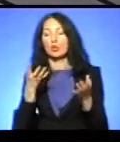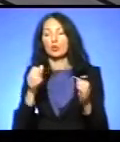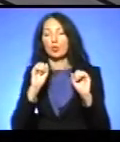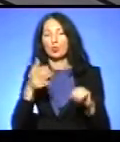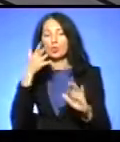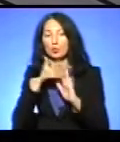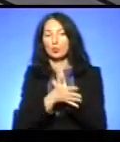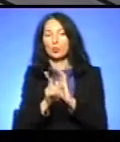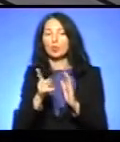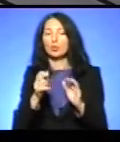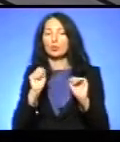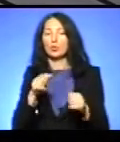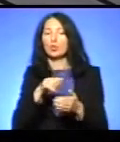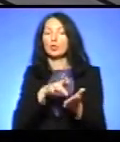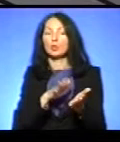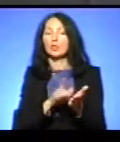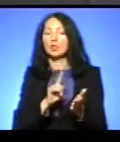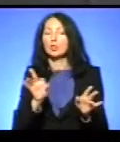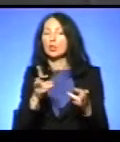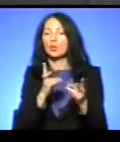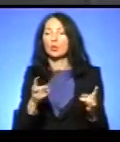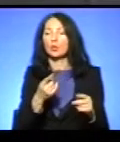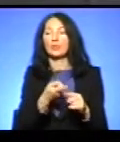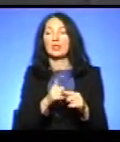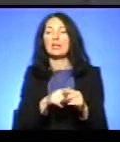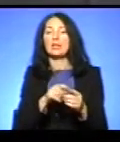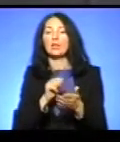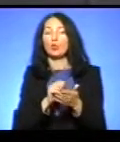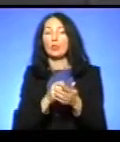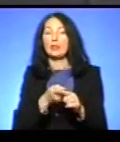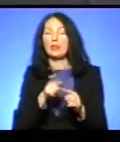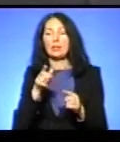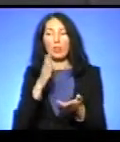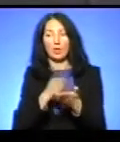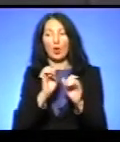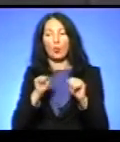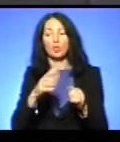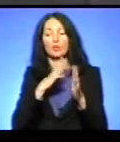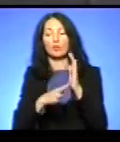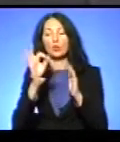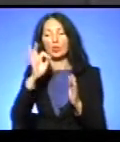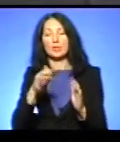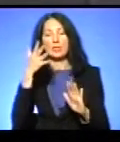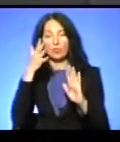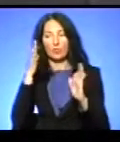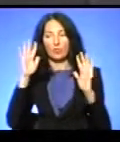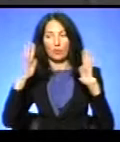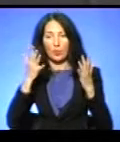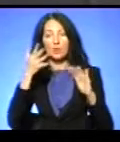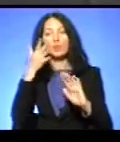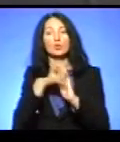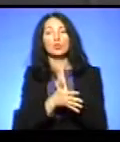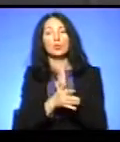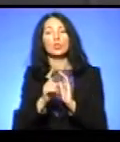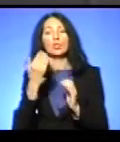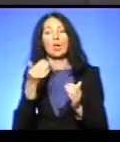можна далі реєструватися, чи не варто? З тих даних, які там є, можна в 90% випадків зрозуміти, чи ти підходиш по